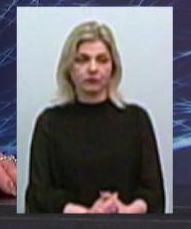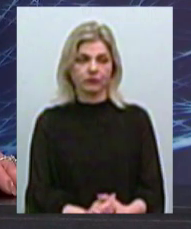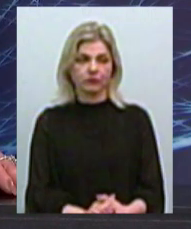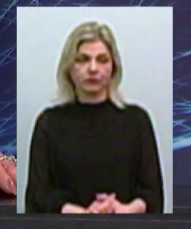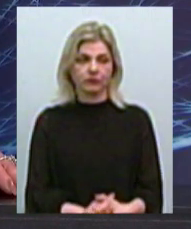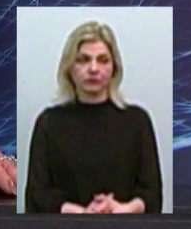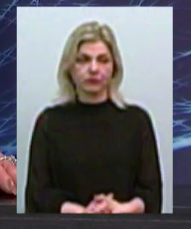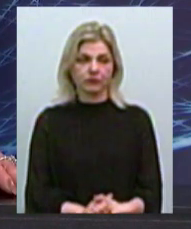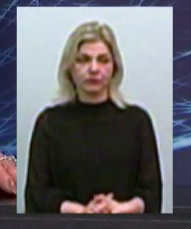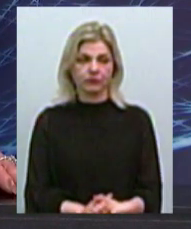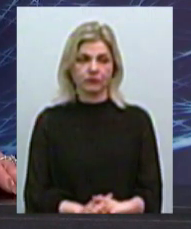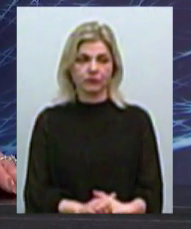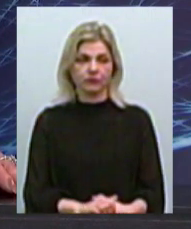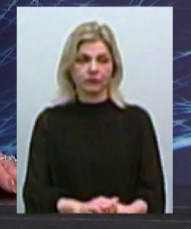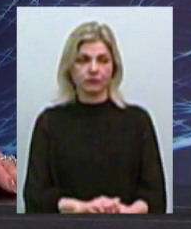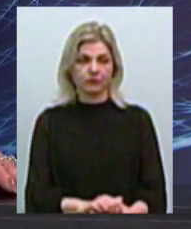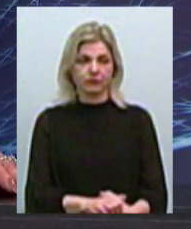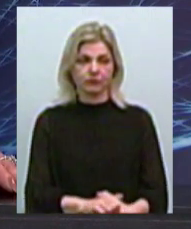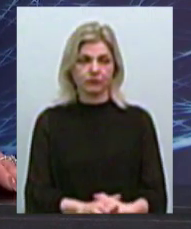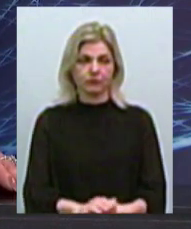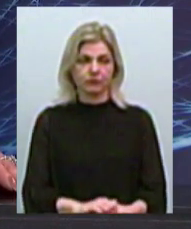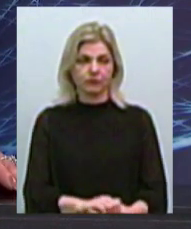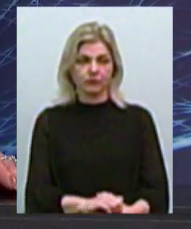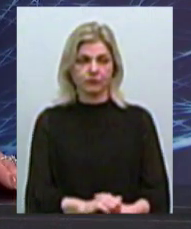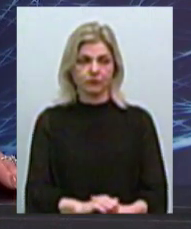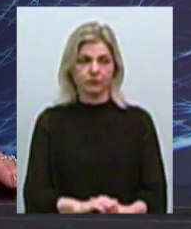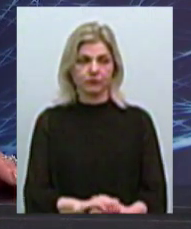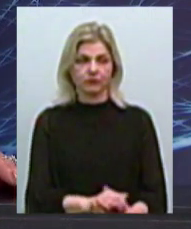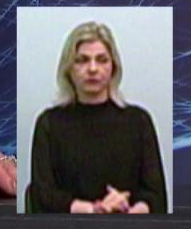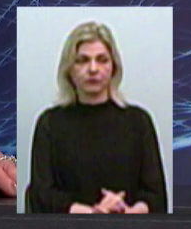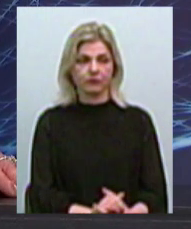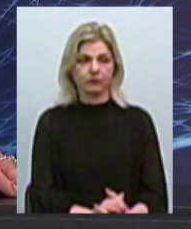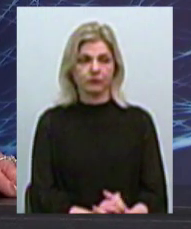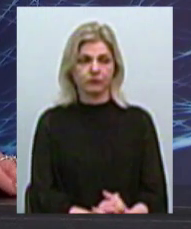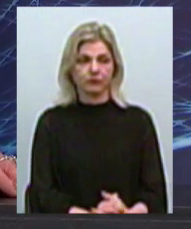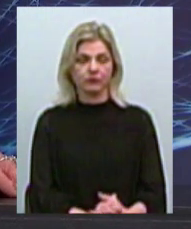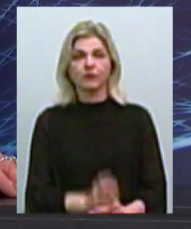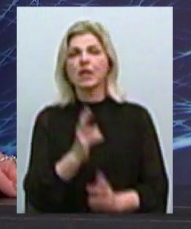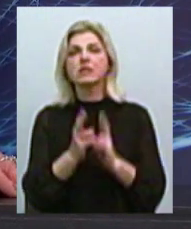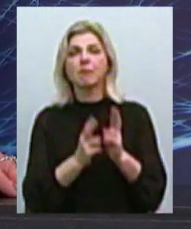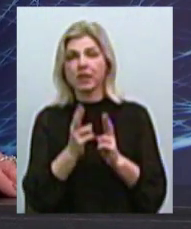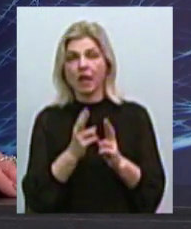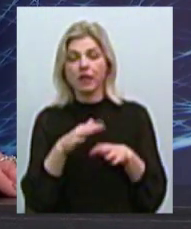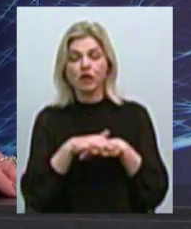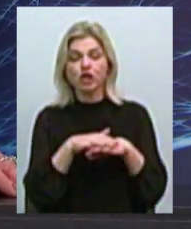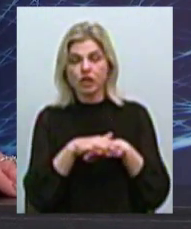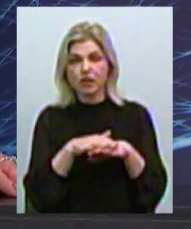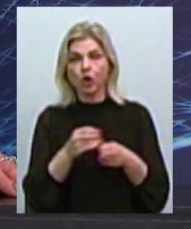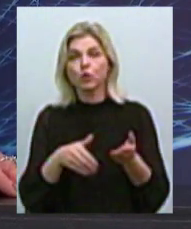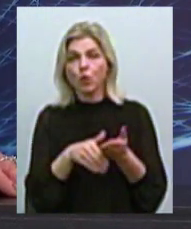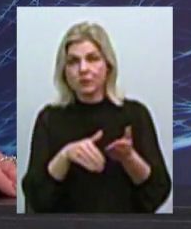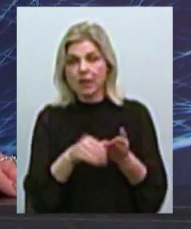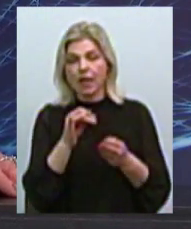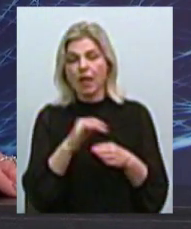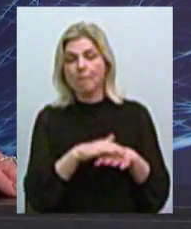Из-за изменений в процессе начисления субсидий и перечисления